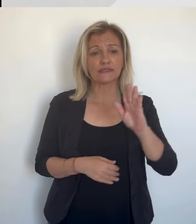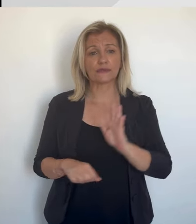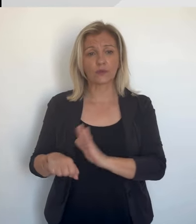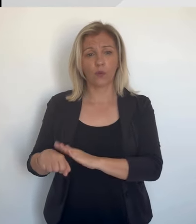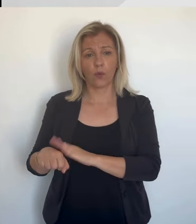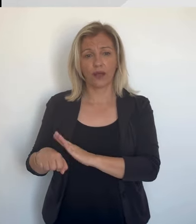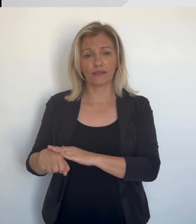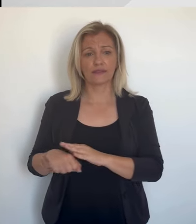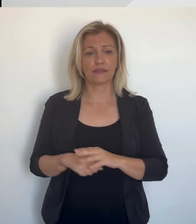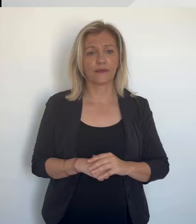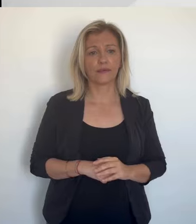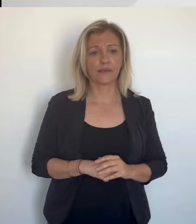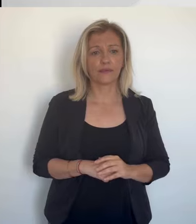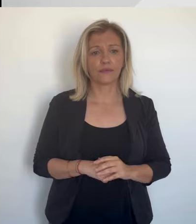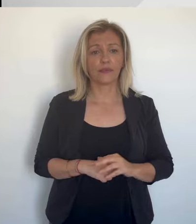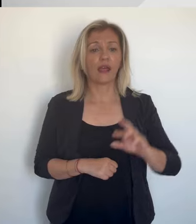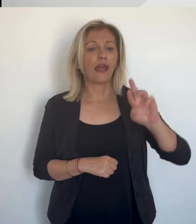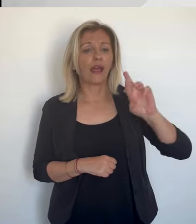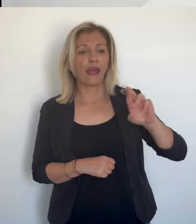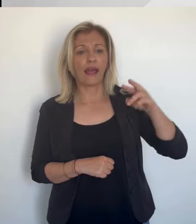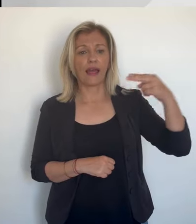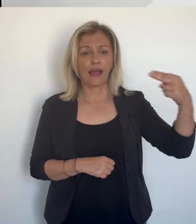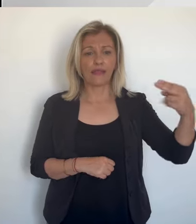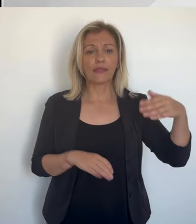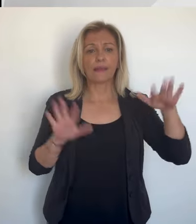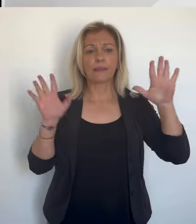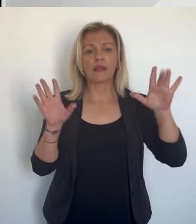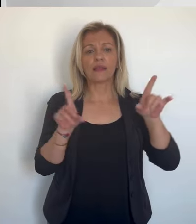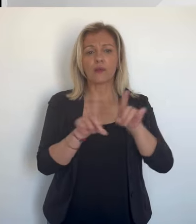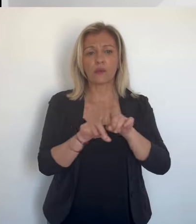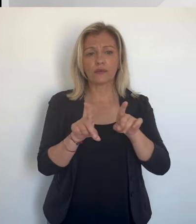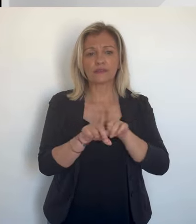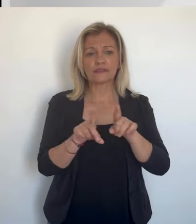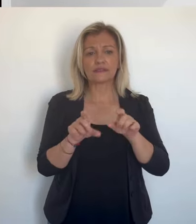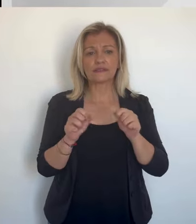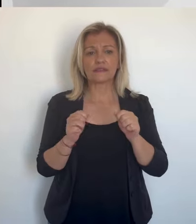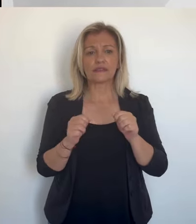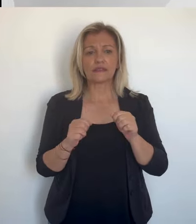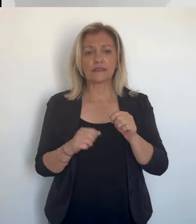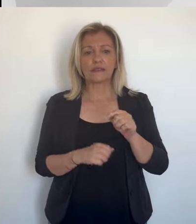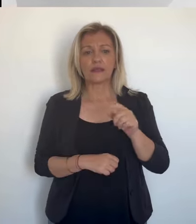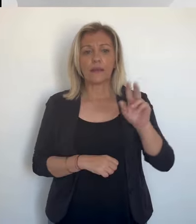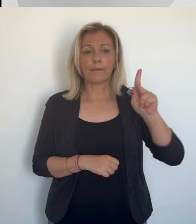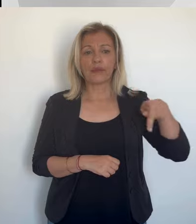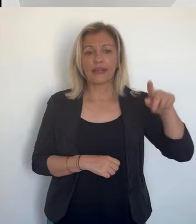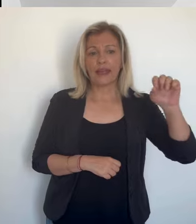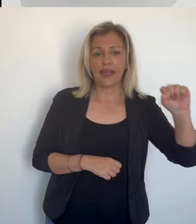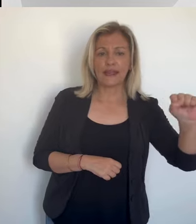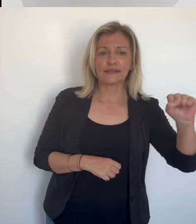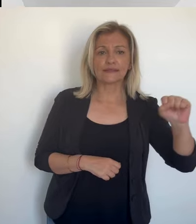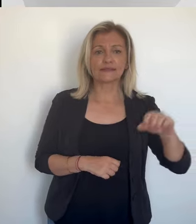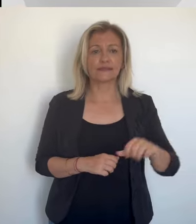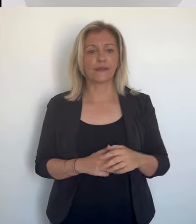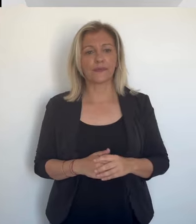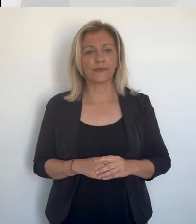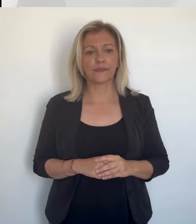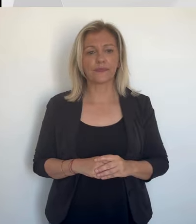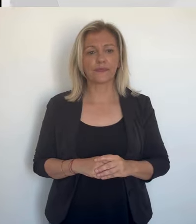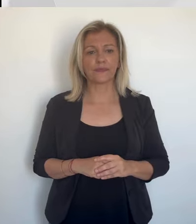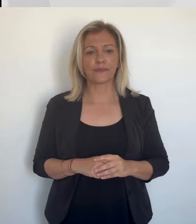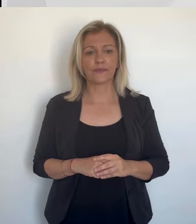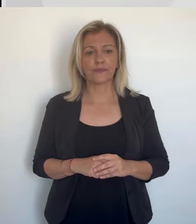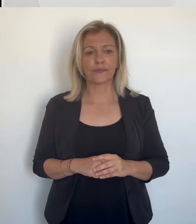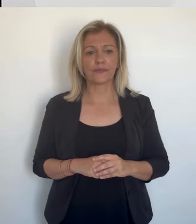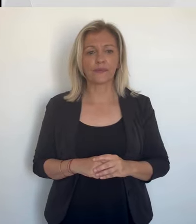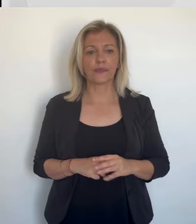de Grosset-aux-Prougnes, Valérie Botti à droite, François Filoni pour le Rassemblement national, mais aussi le socialiste Jean-Baptiste Louchagne à gauche.